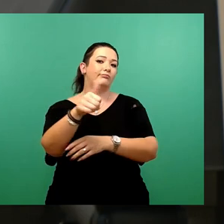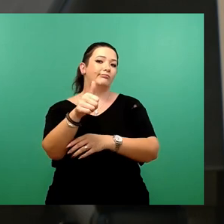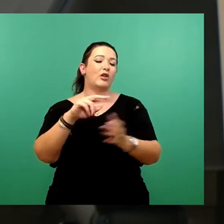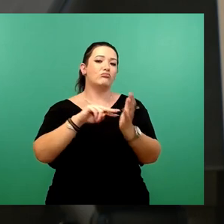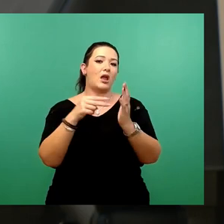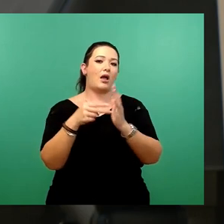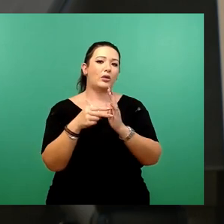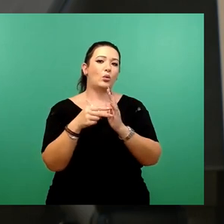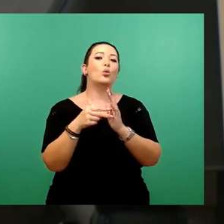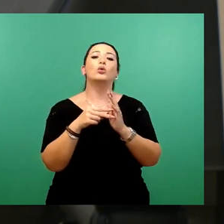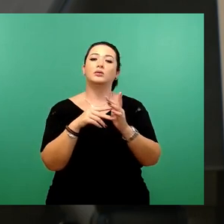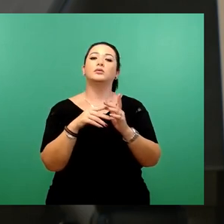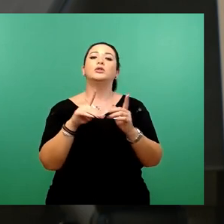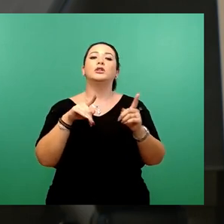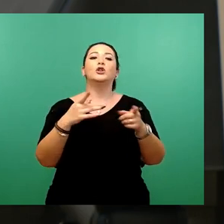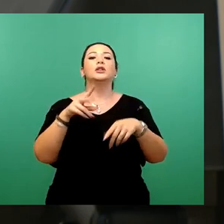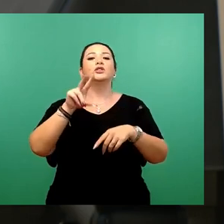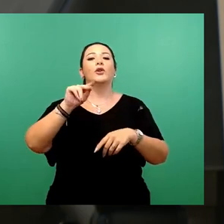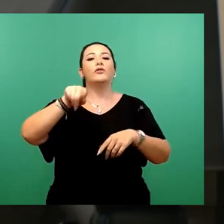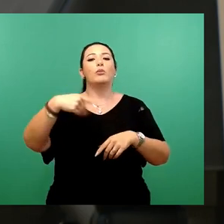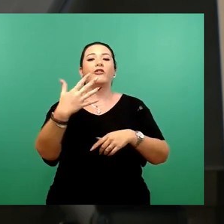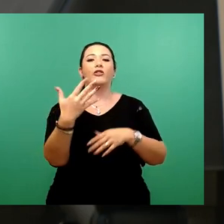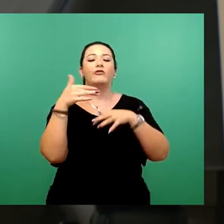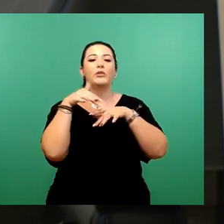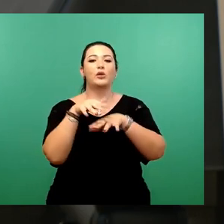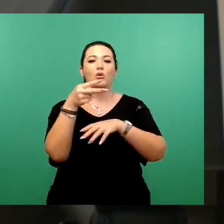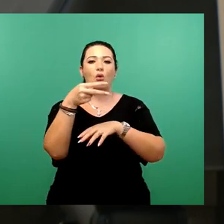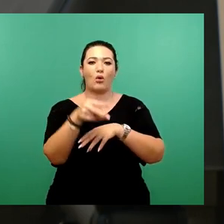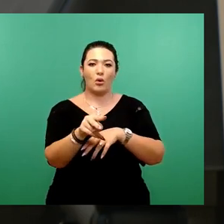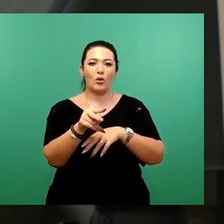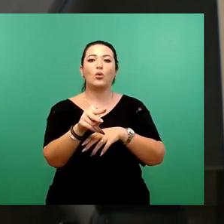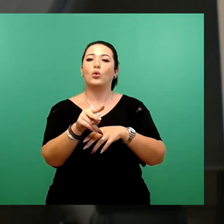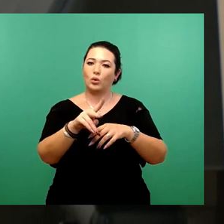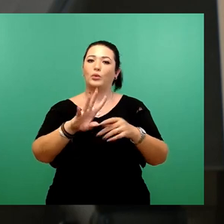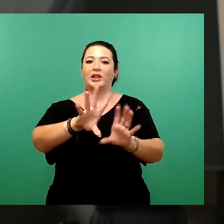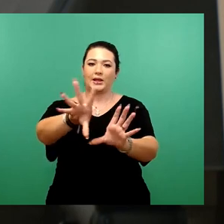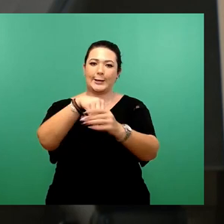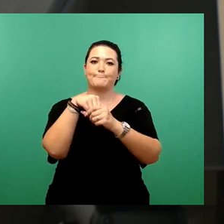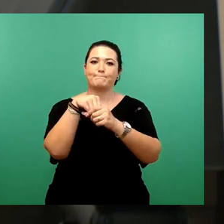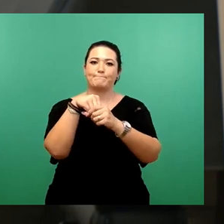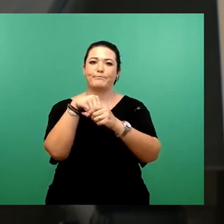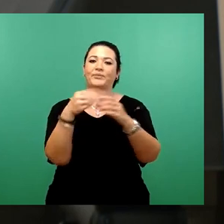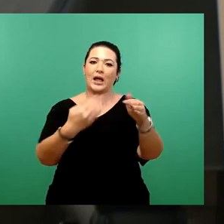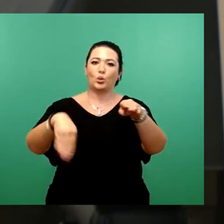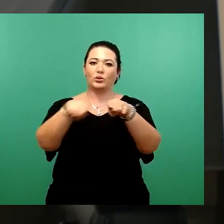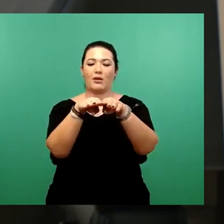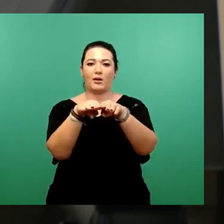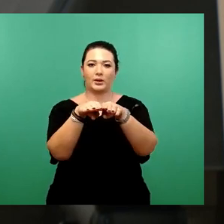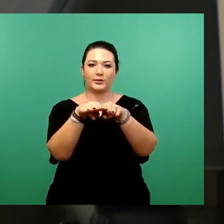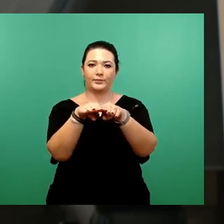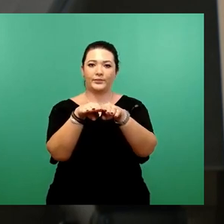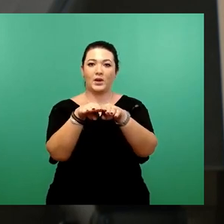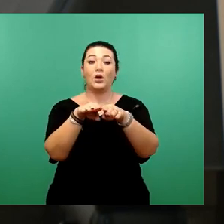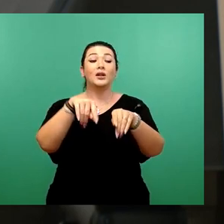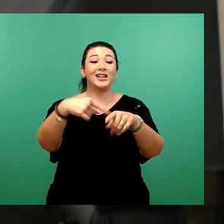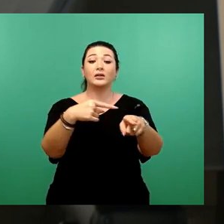in Höhe der 12,5 Millionen Euro kompensiert. Die dadurch frei werdenden Mittel im städtischen